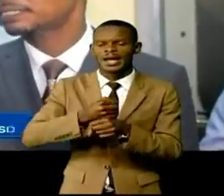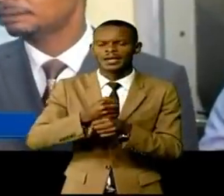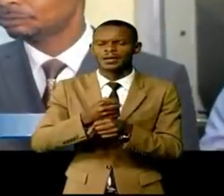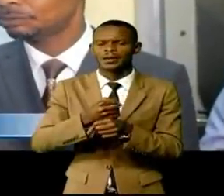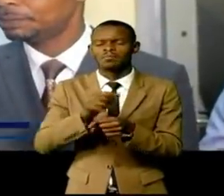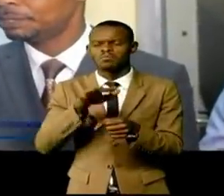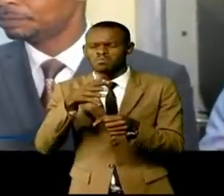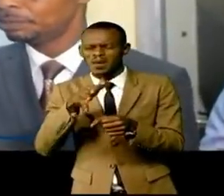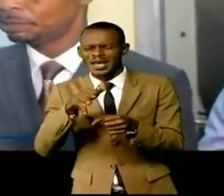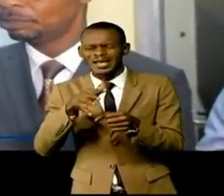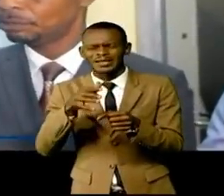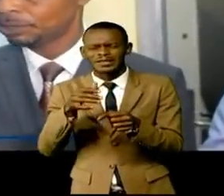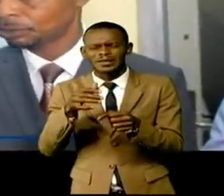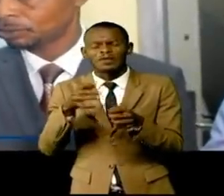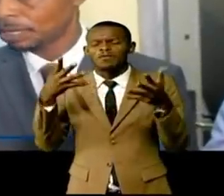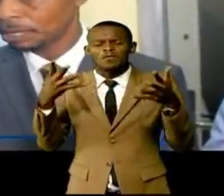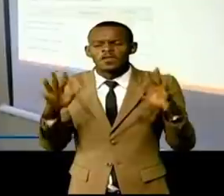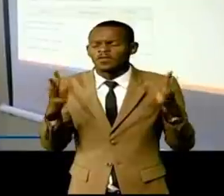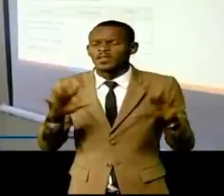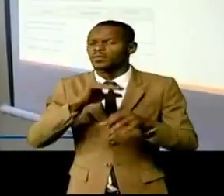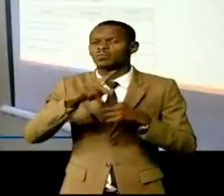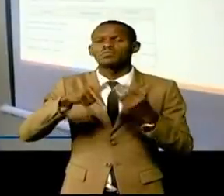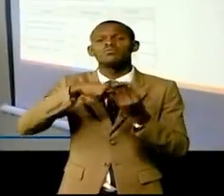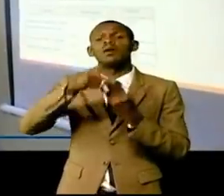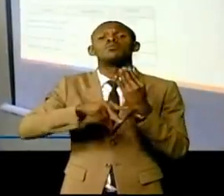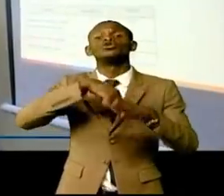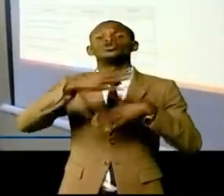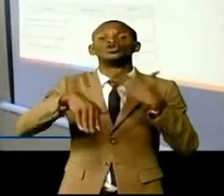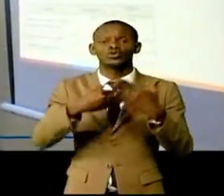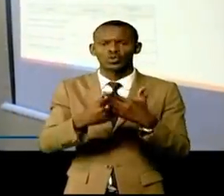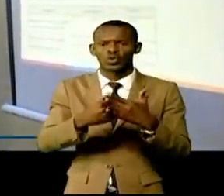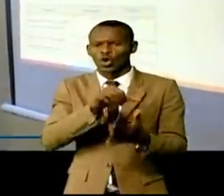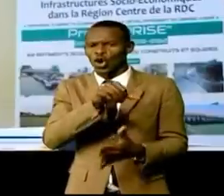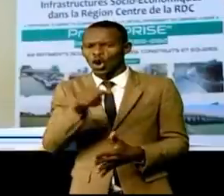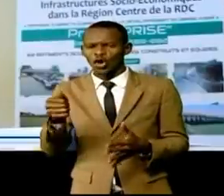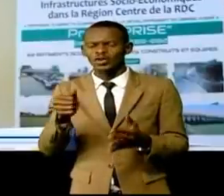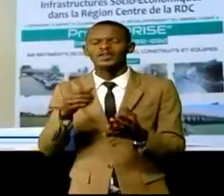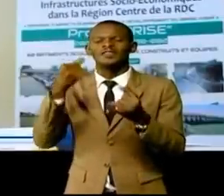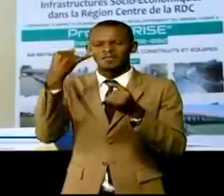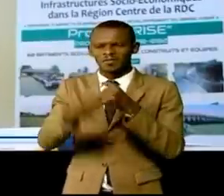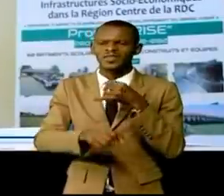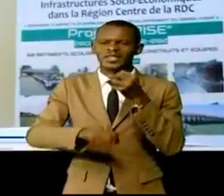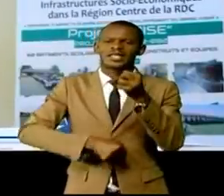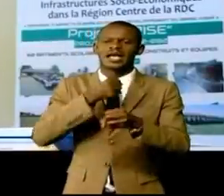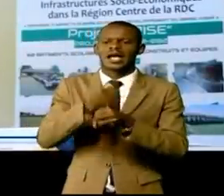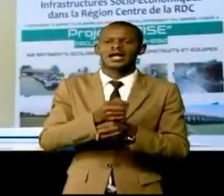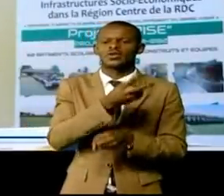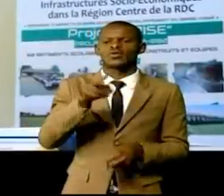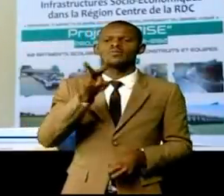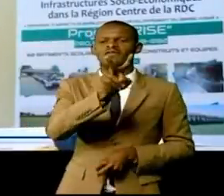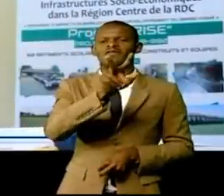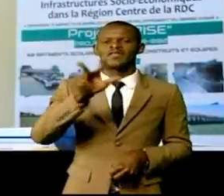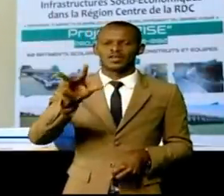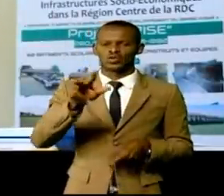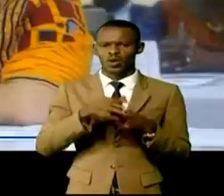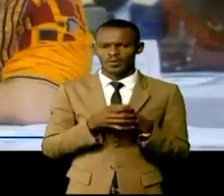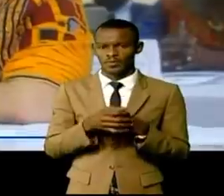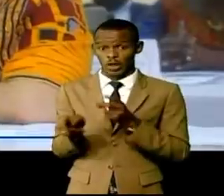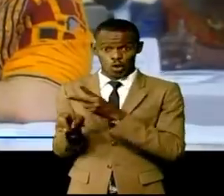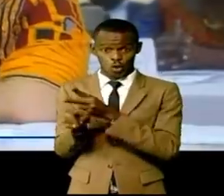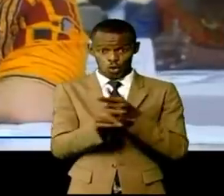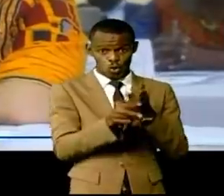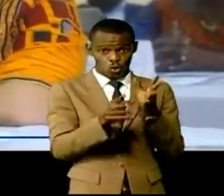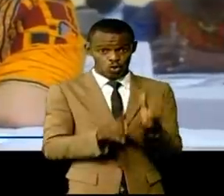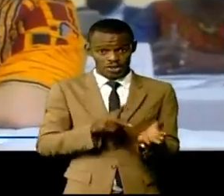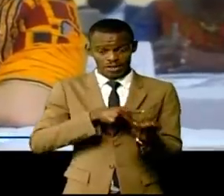les restes en 2023. Moment indiqué pour le coordonnateur du projet prise, de solliciter l